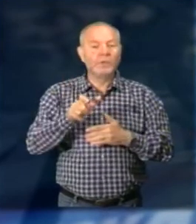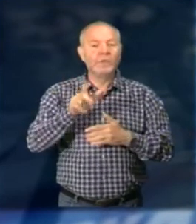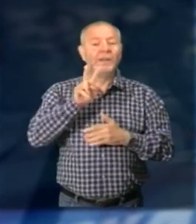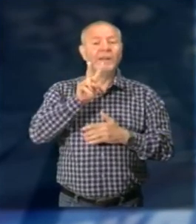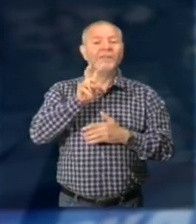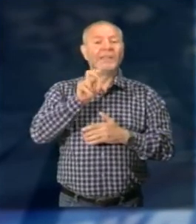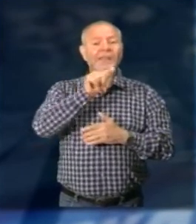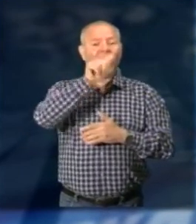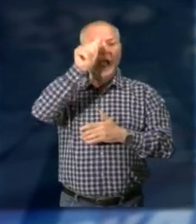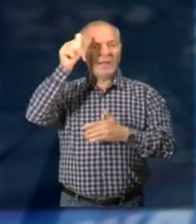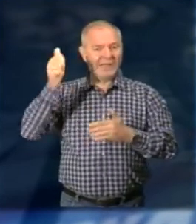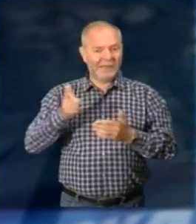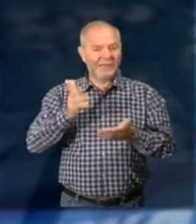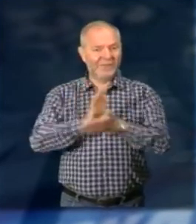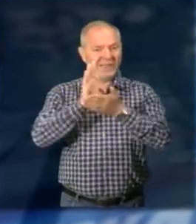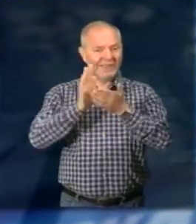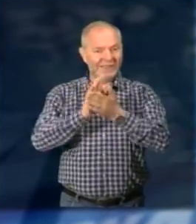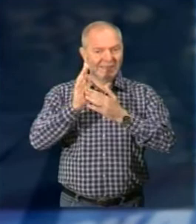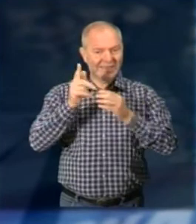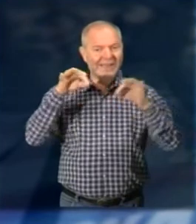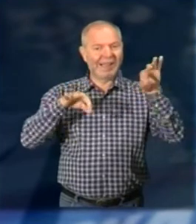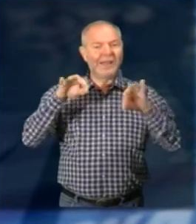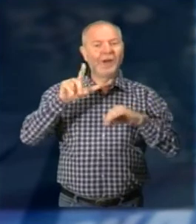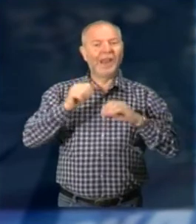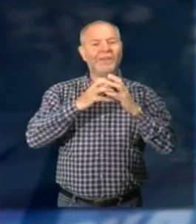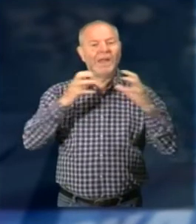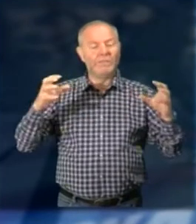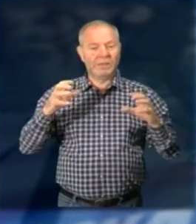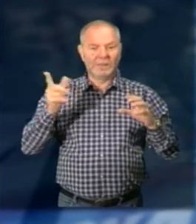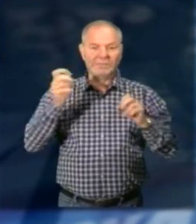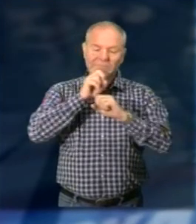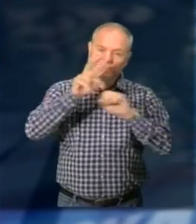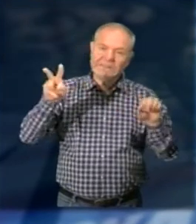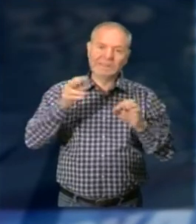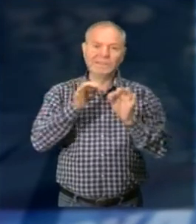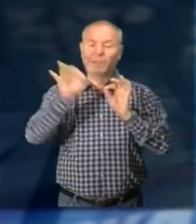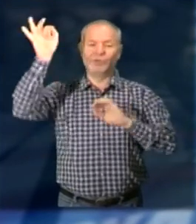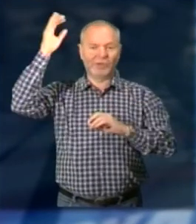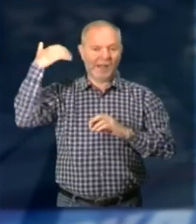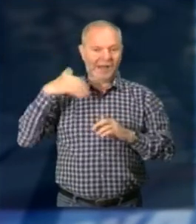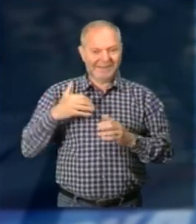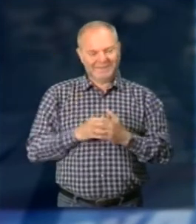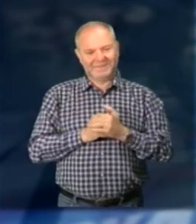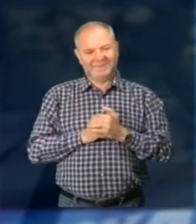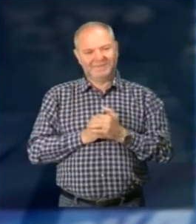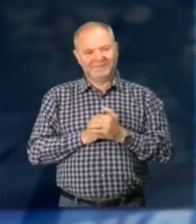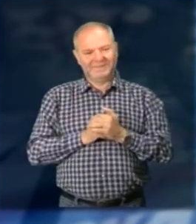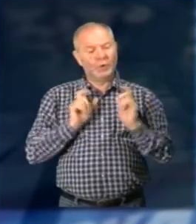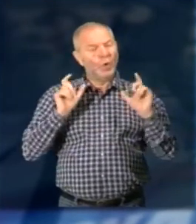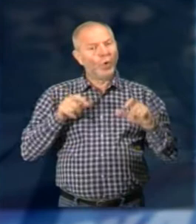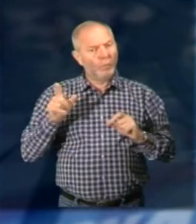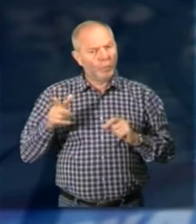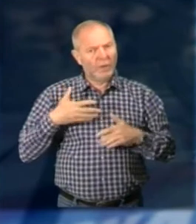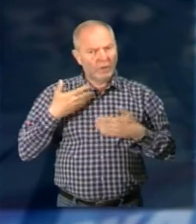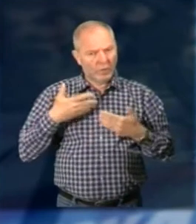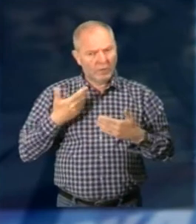ventennale di attività della fabbrica Perugini annuncia qualcosa di veramente speciale Soddisfazione anche a nome della giunta comunale Pure dal